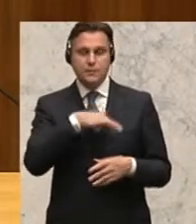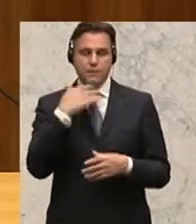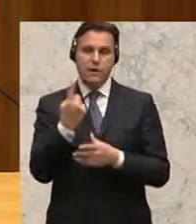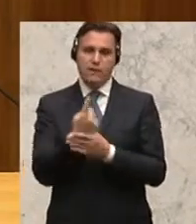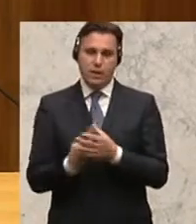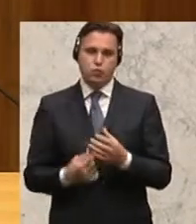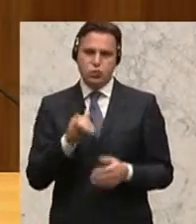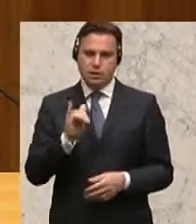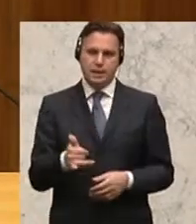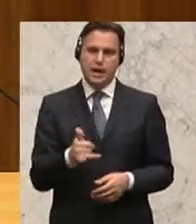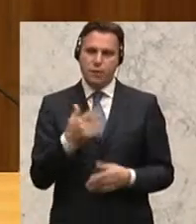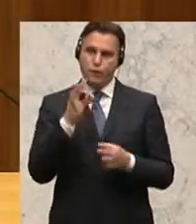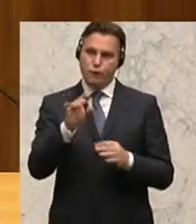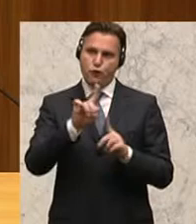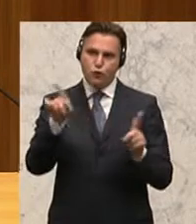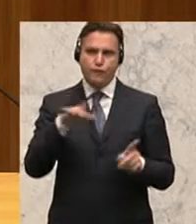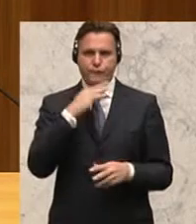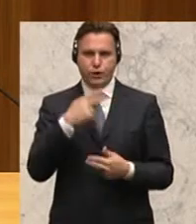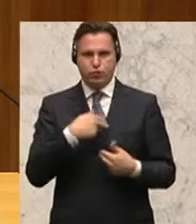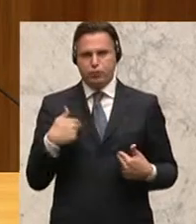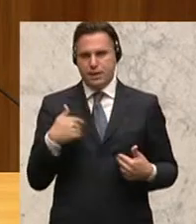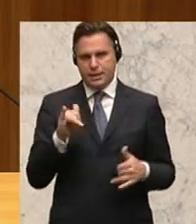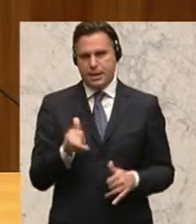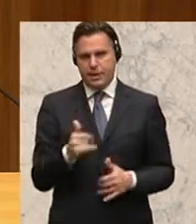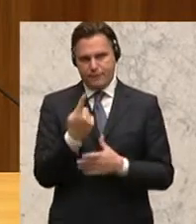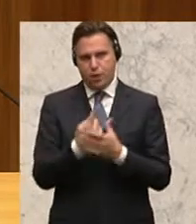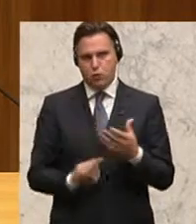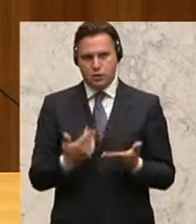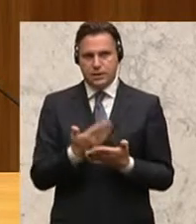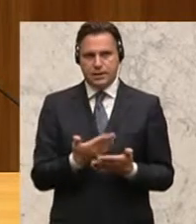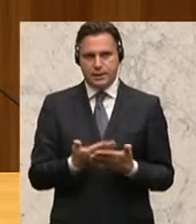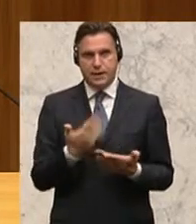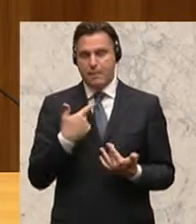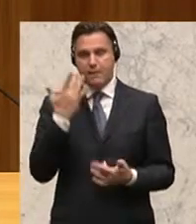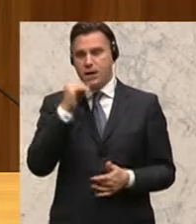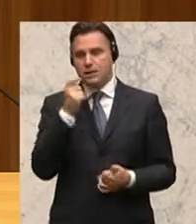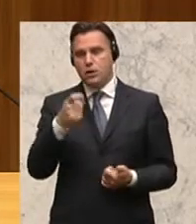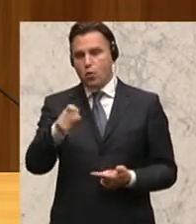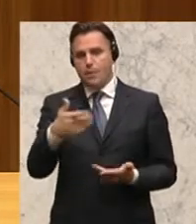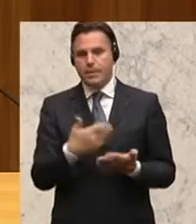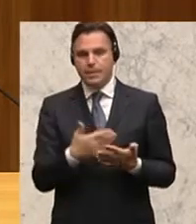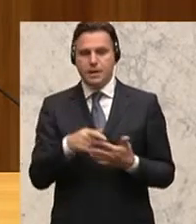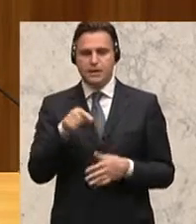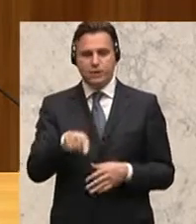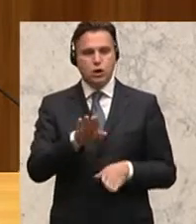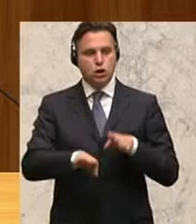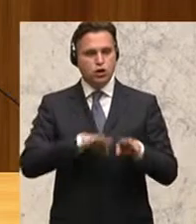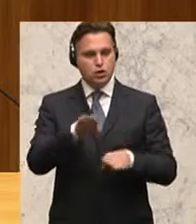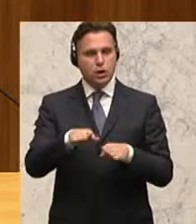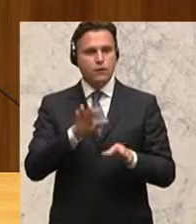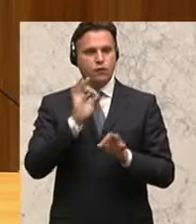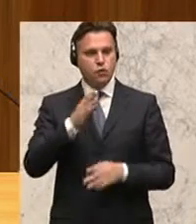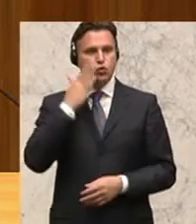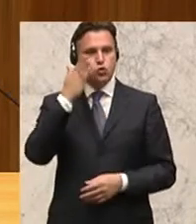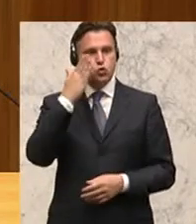schmerzlich sind und auch nicht absehbar waren. Deswegen finden wir, dass diese paar Schritte, die heute zu einer Attraktivierung der Zukunftsvorsorge